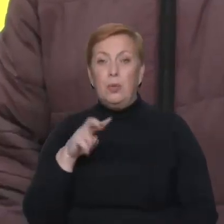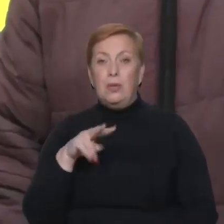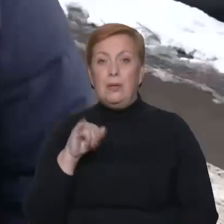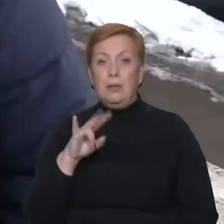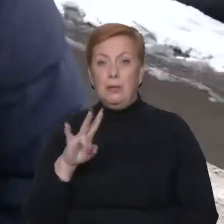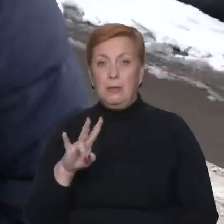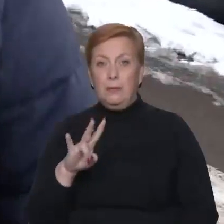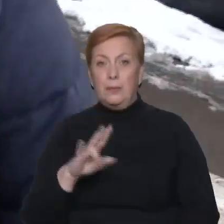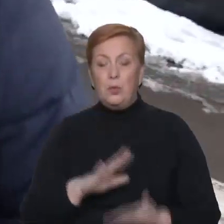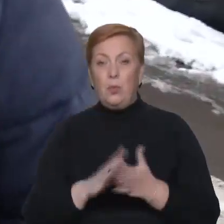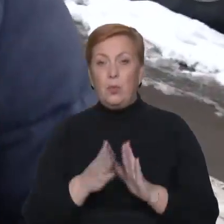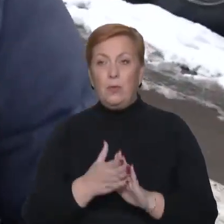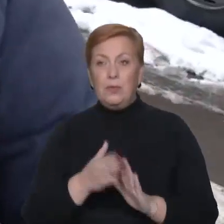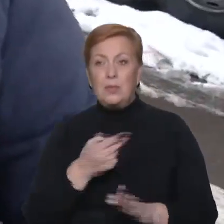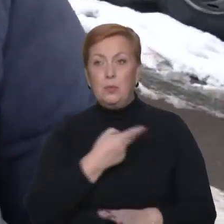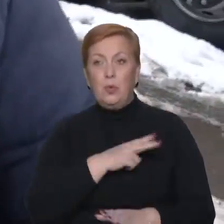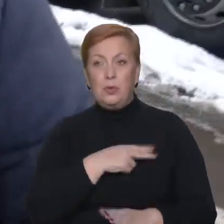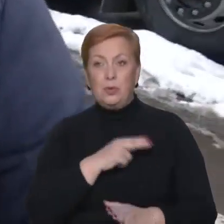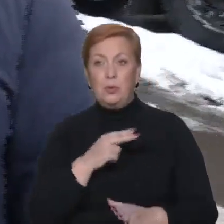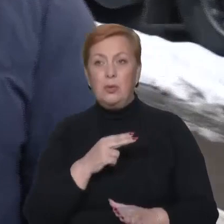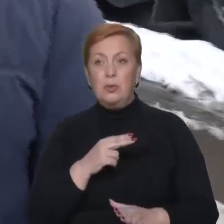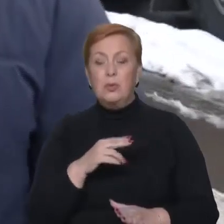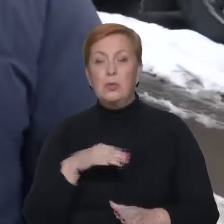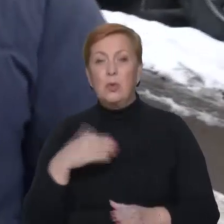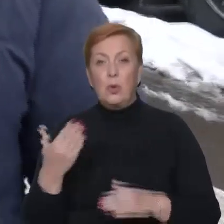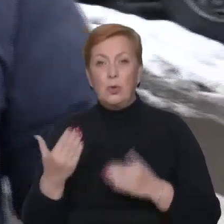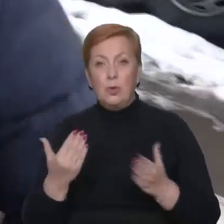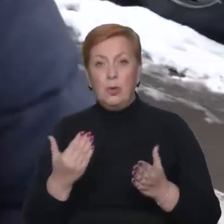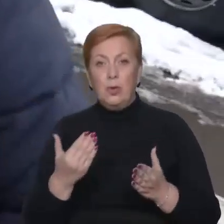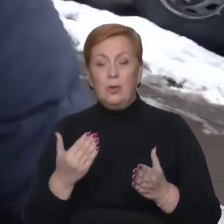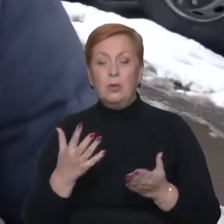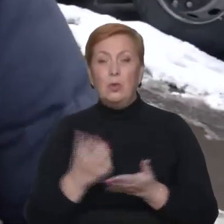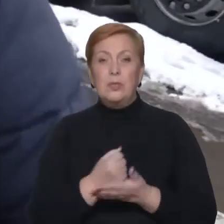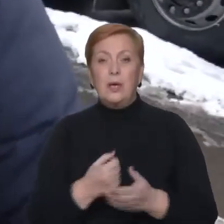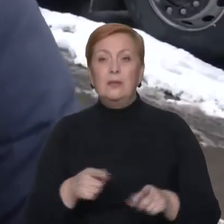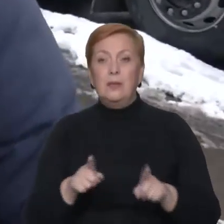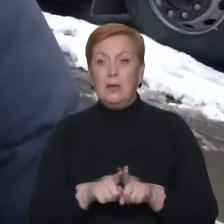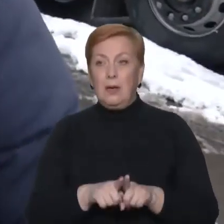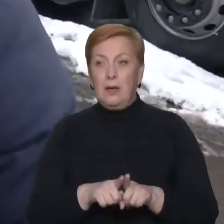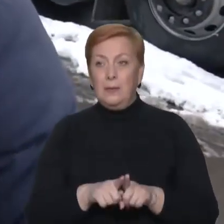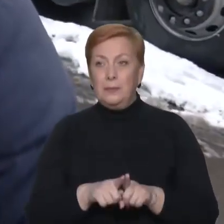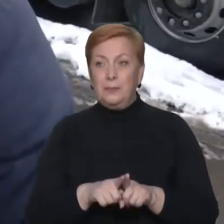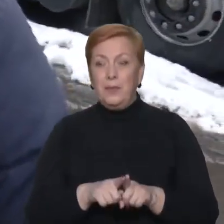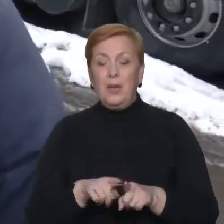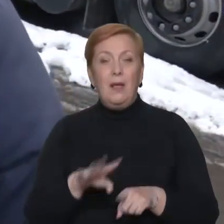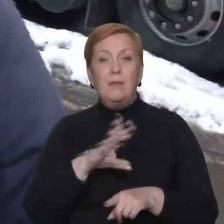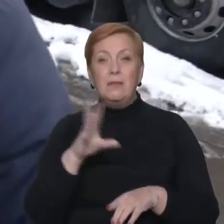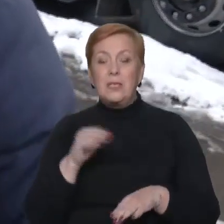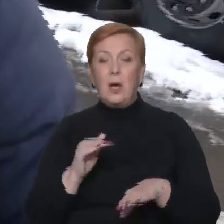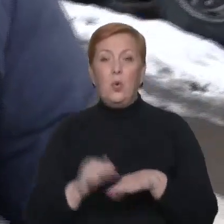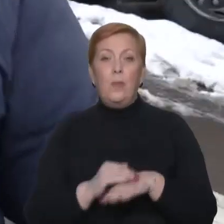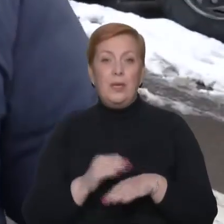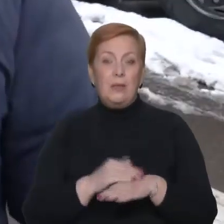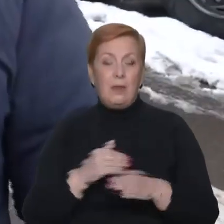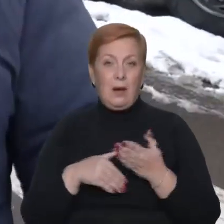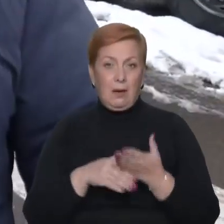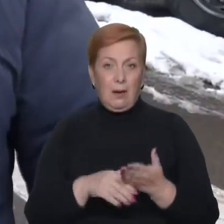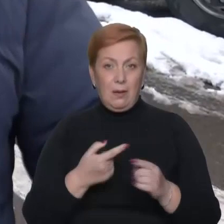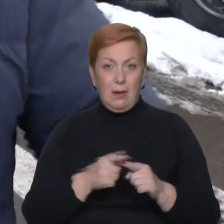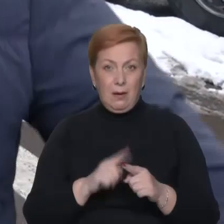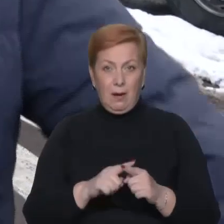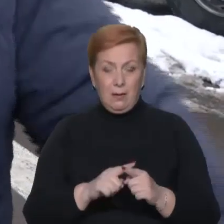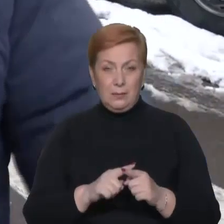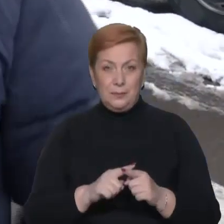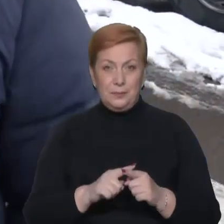Домовлені з польською стороною тільки, що досягнута така. Їдуть вся гуманітарка, яка є на пункті